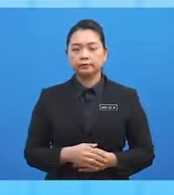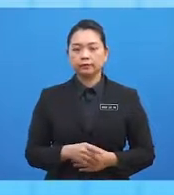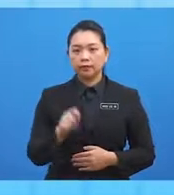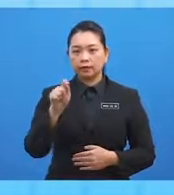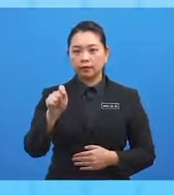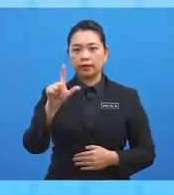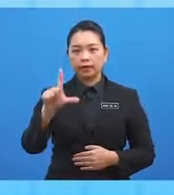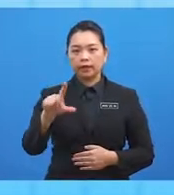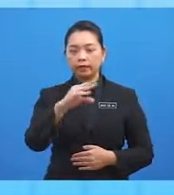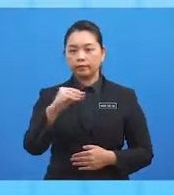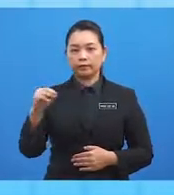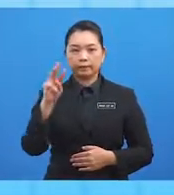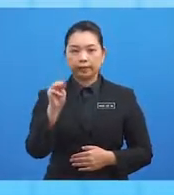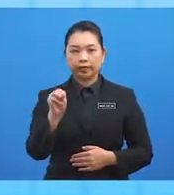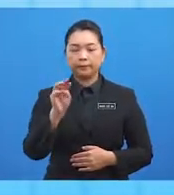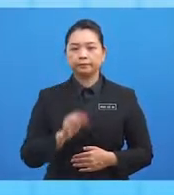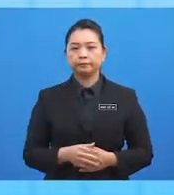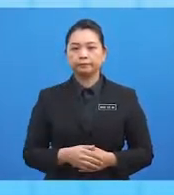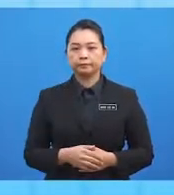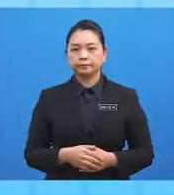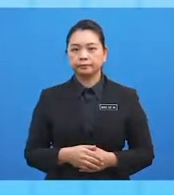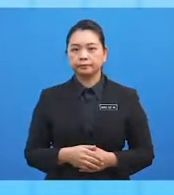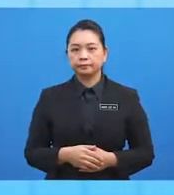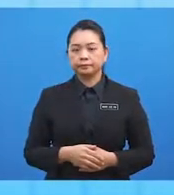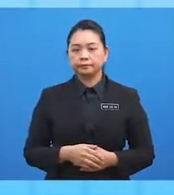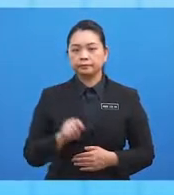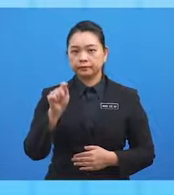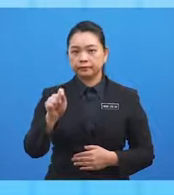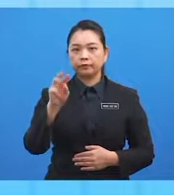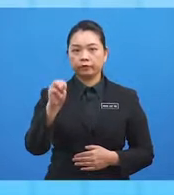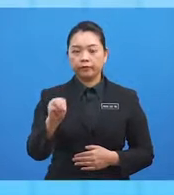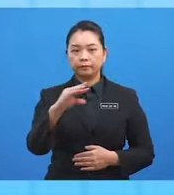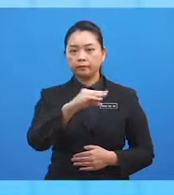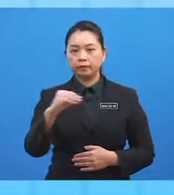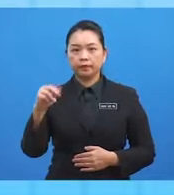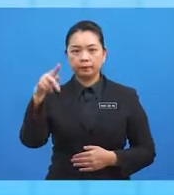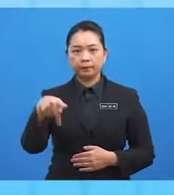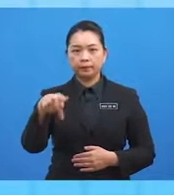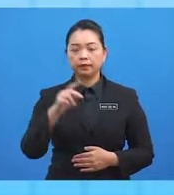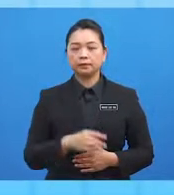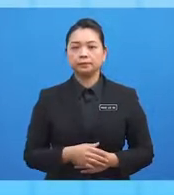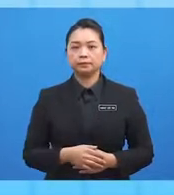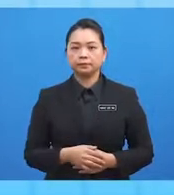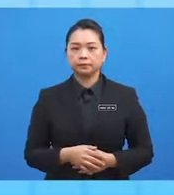titik L dan titik M, soalan C, titik M dan titik P.